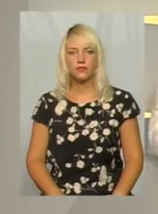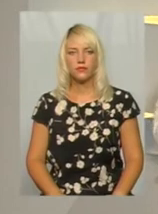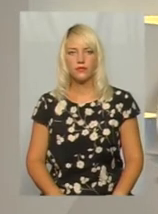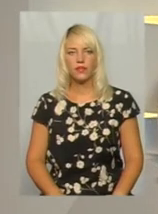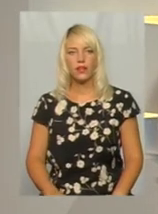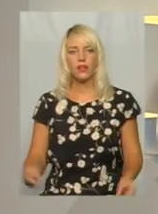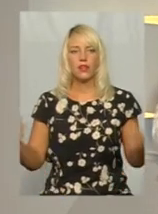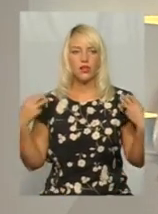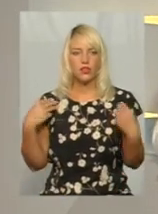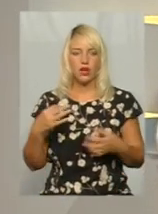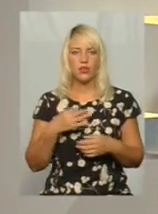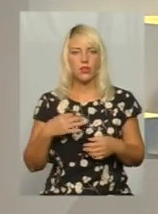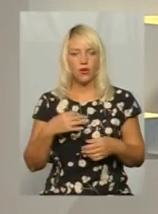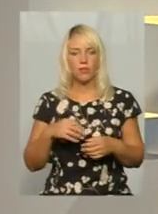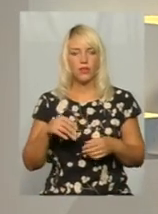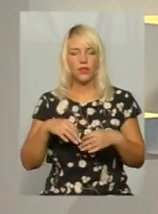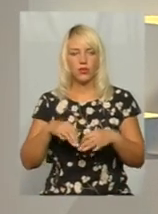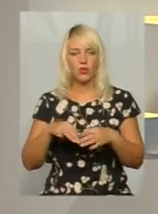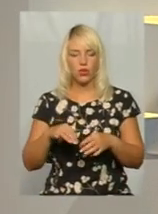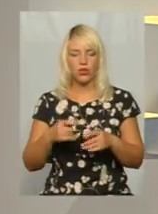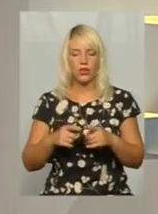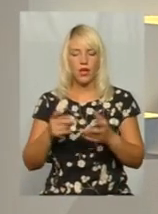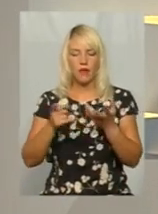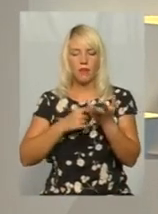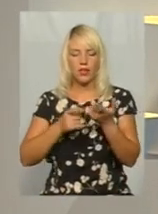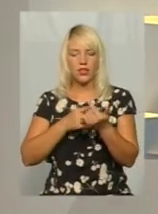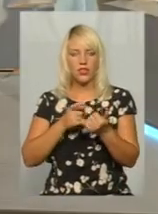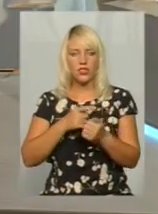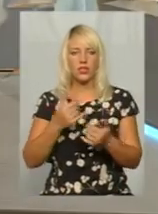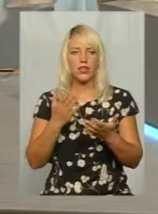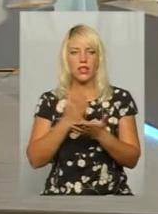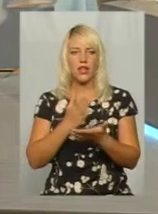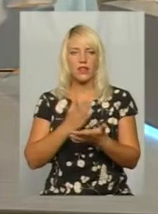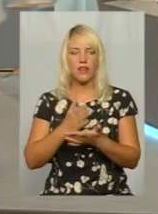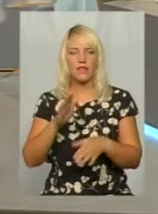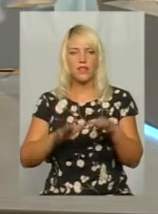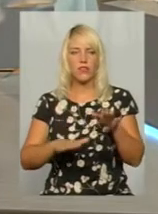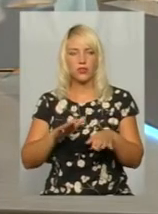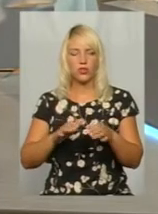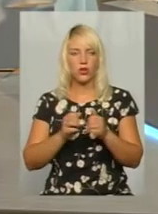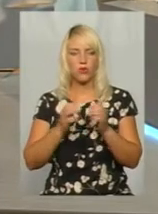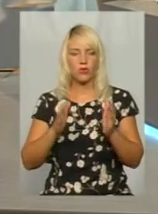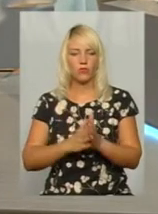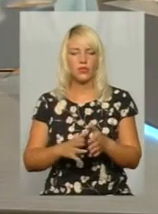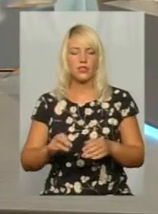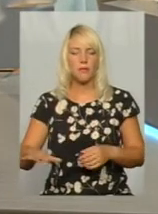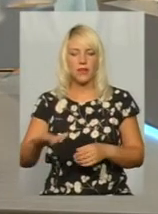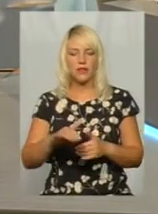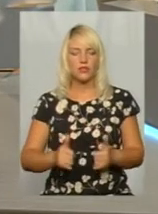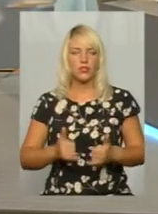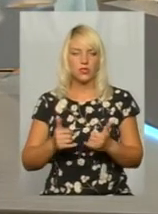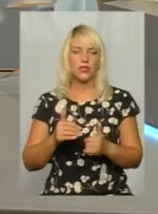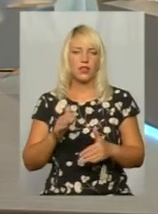Начальник обласної служби автодоріг перелічив наявні габаритно-вагові комплекси і майданчики для зважування, 4 і